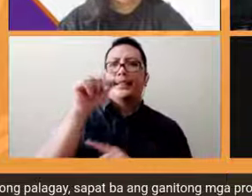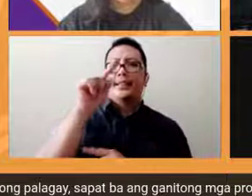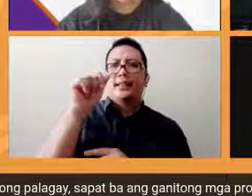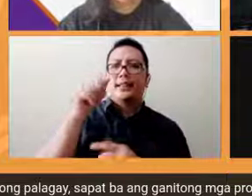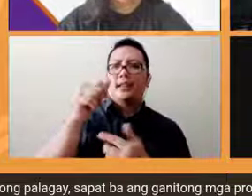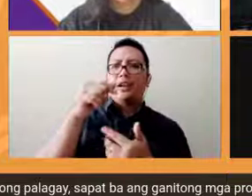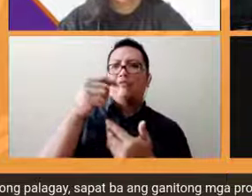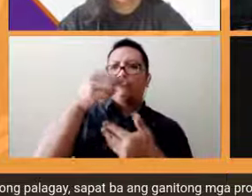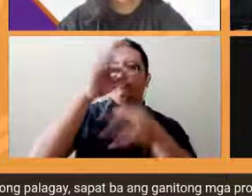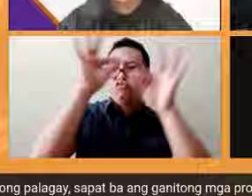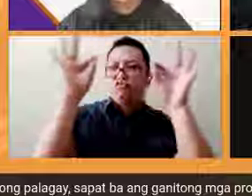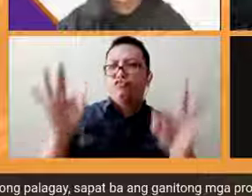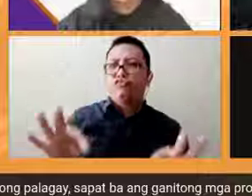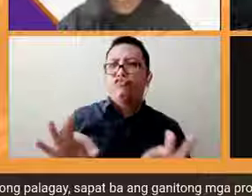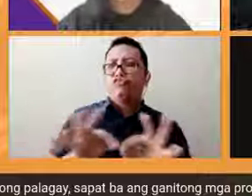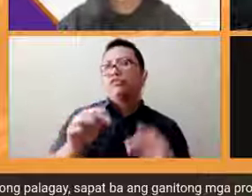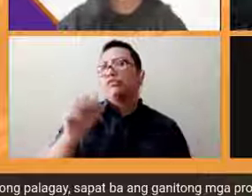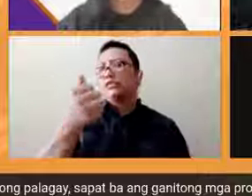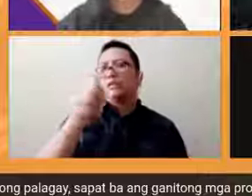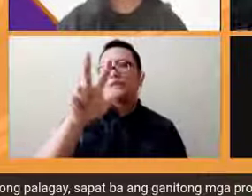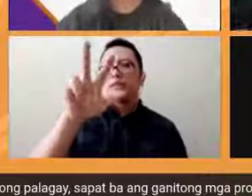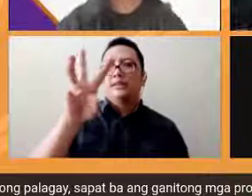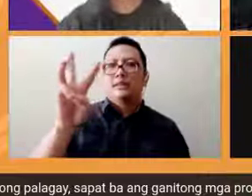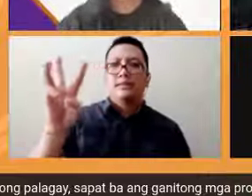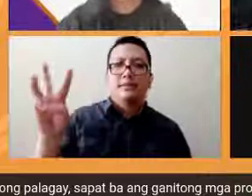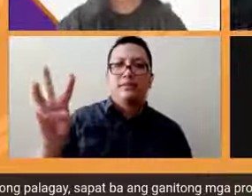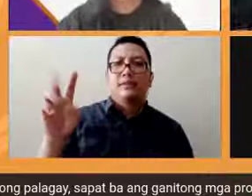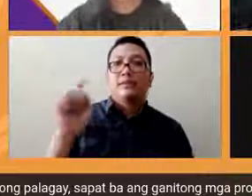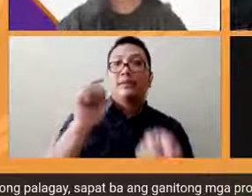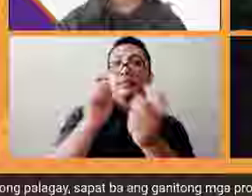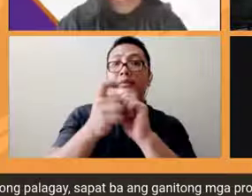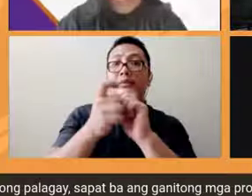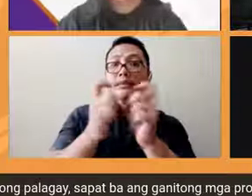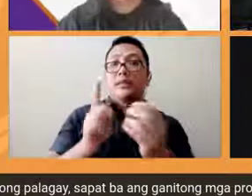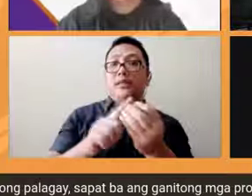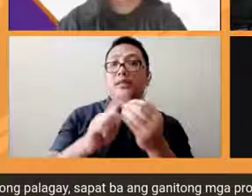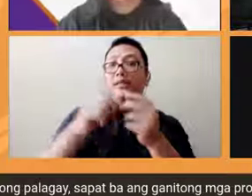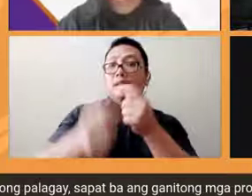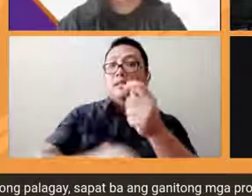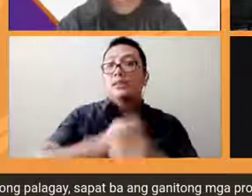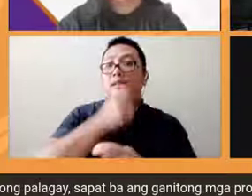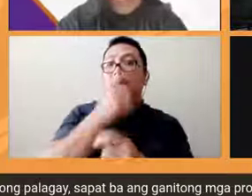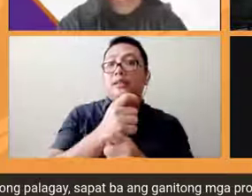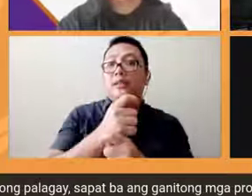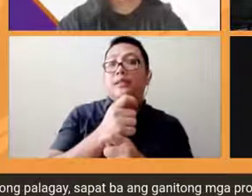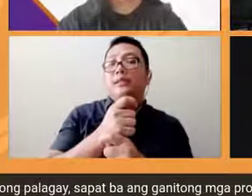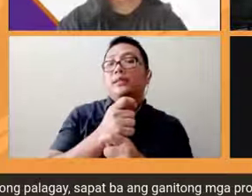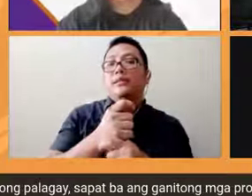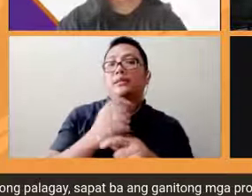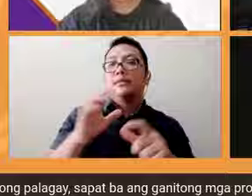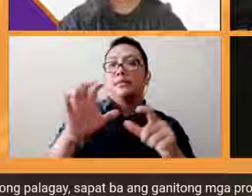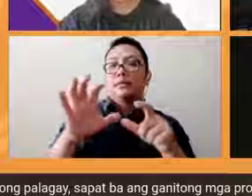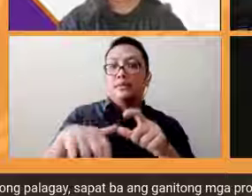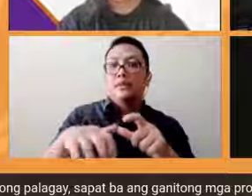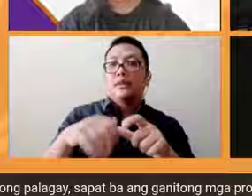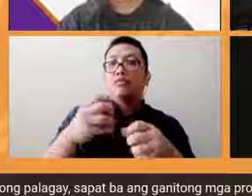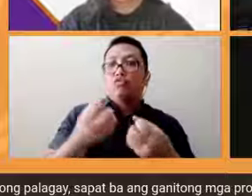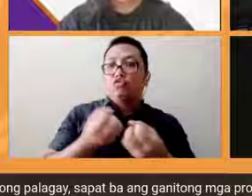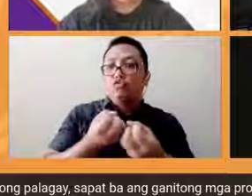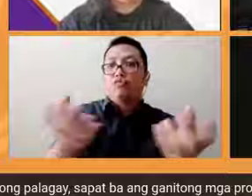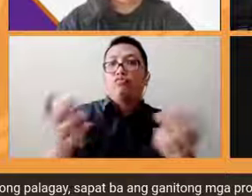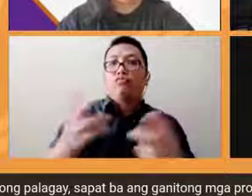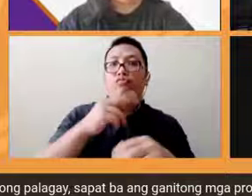ating 10366 ma-amend yung type of disability based sa nilabas ng National Council on Disability